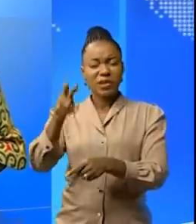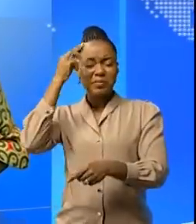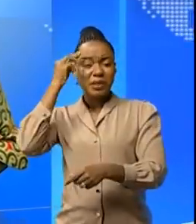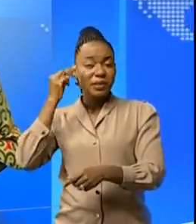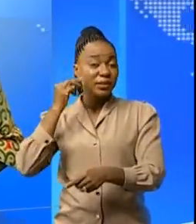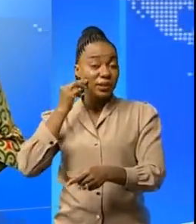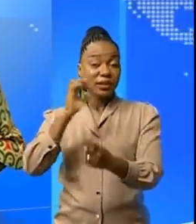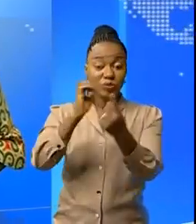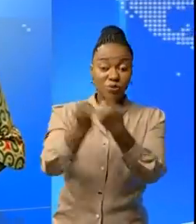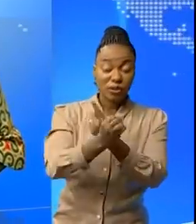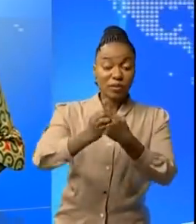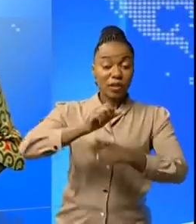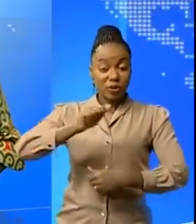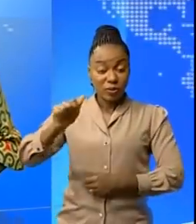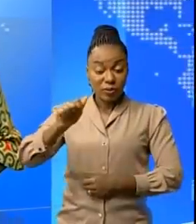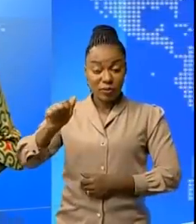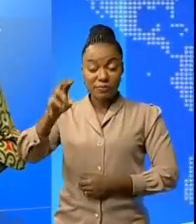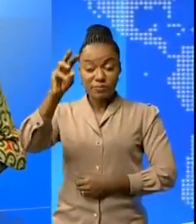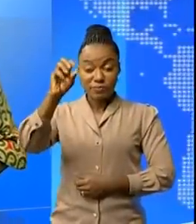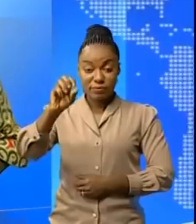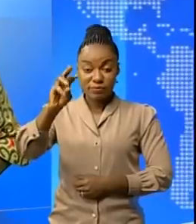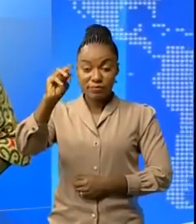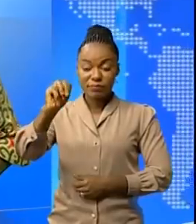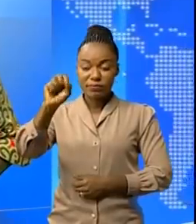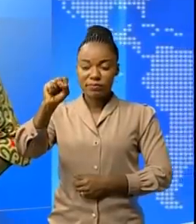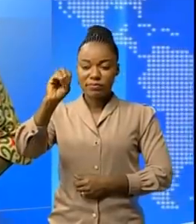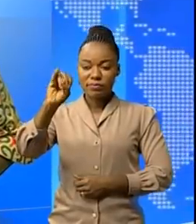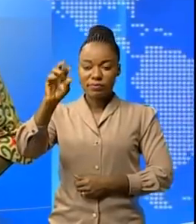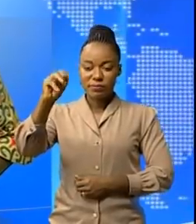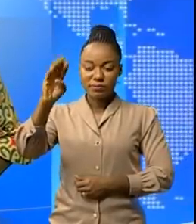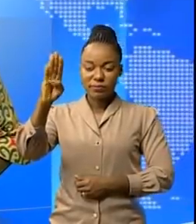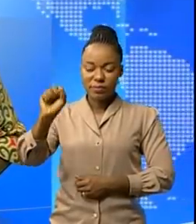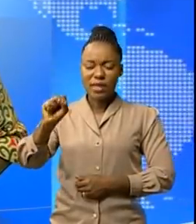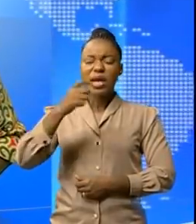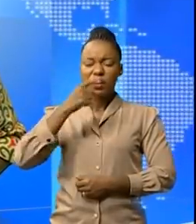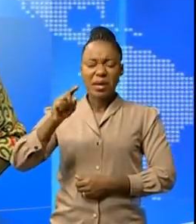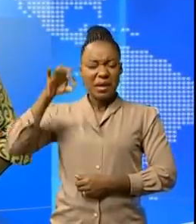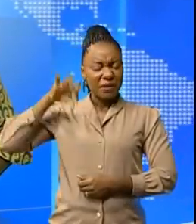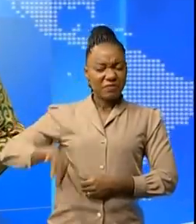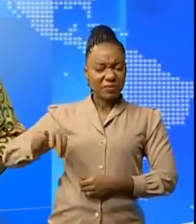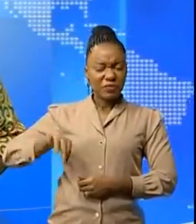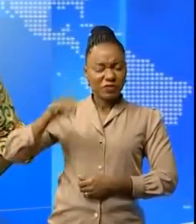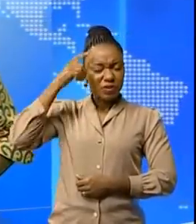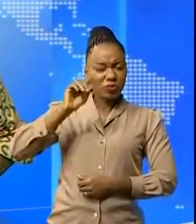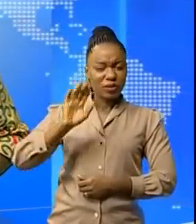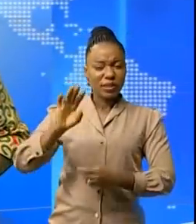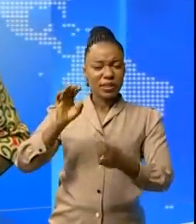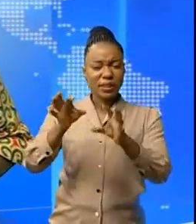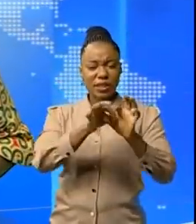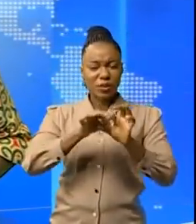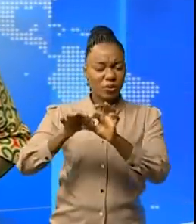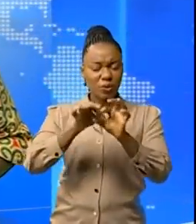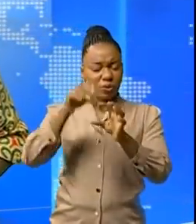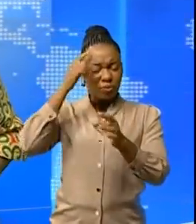du tourisme modéro Timba parle des avantages de ces accords liés de son